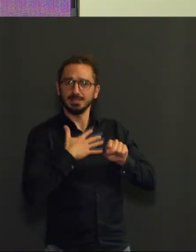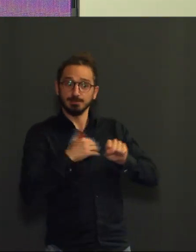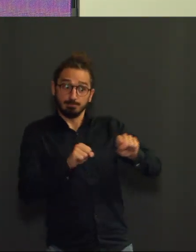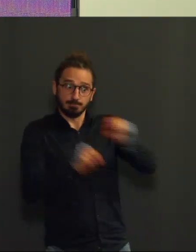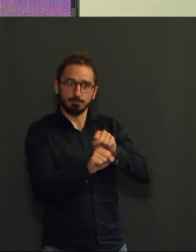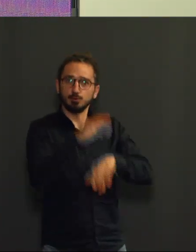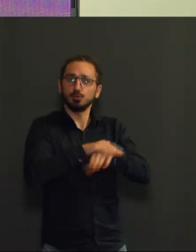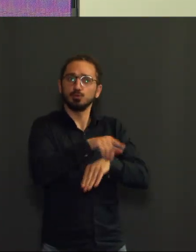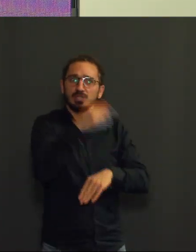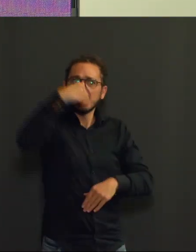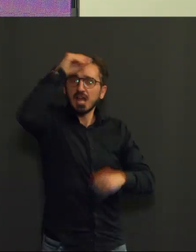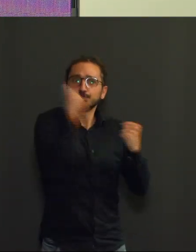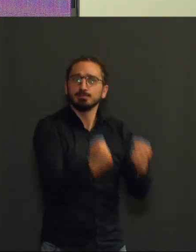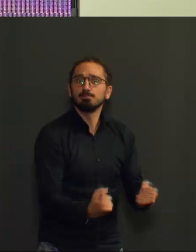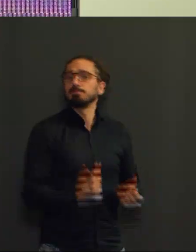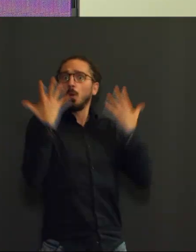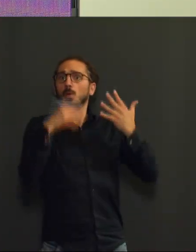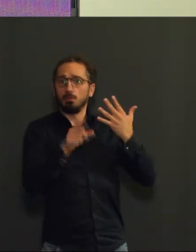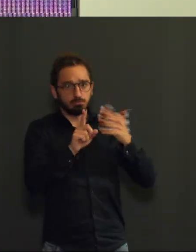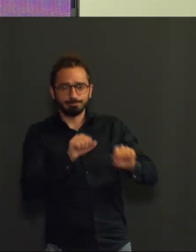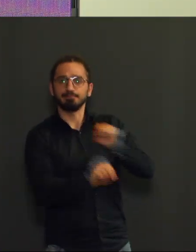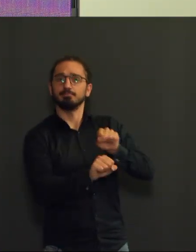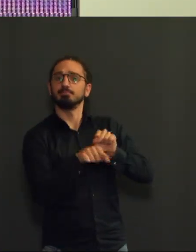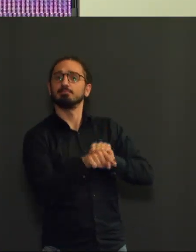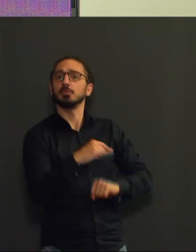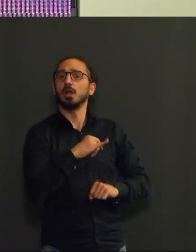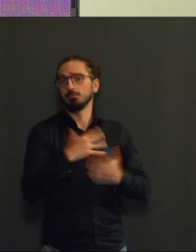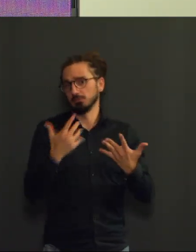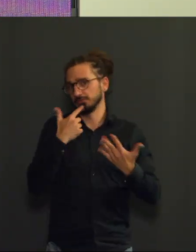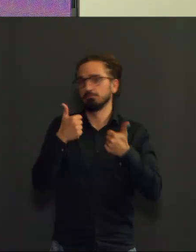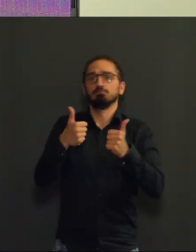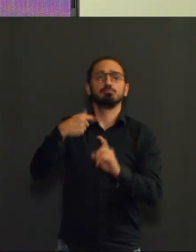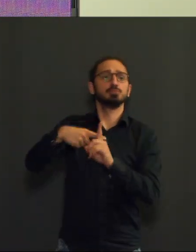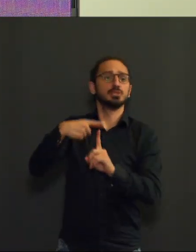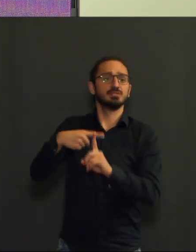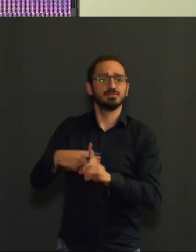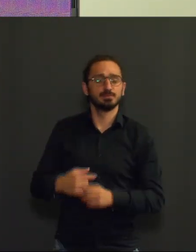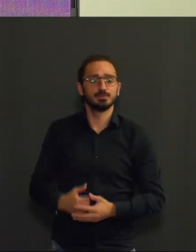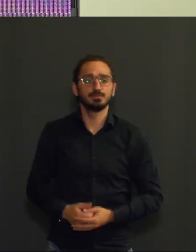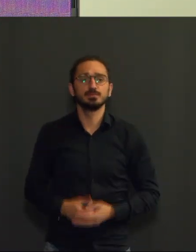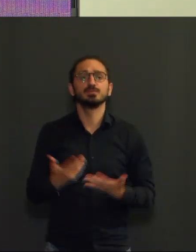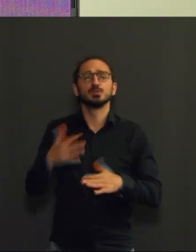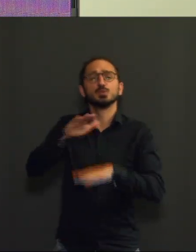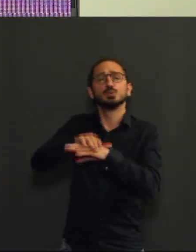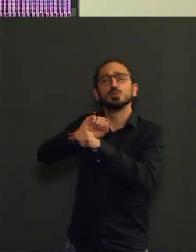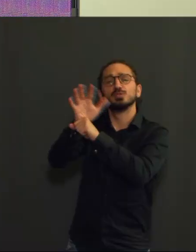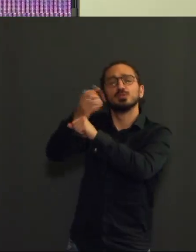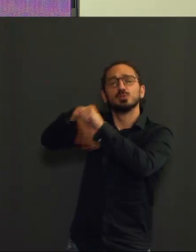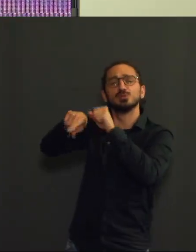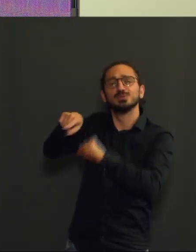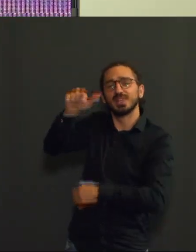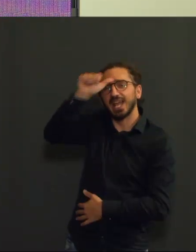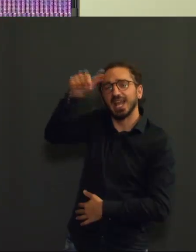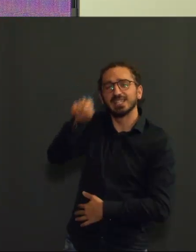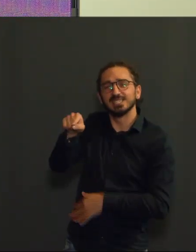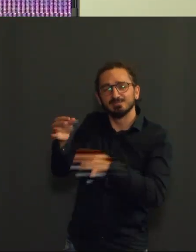important. La protection finale concernant le variant indien doit encore être un petit peu investiguée à ce niveau-là.